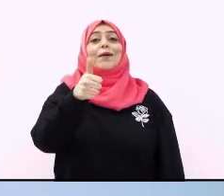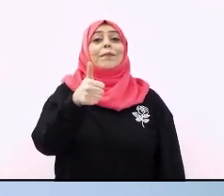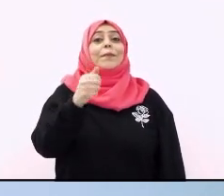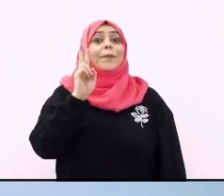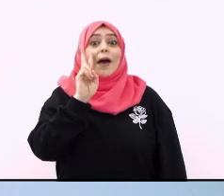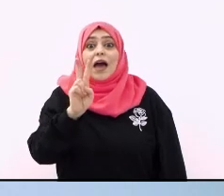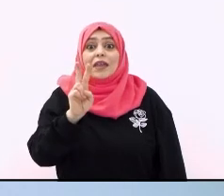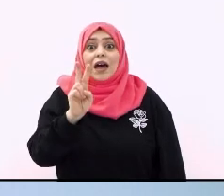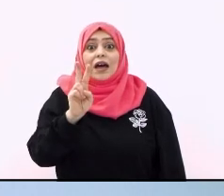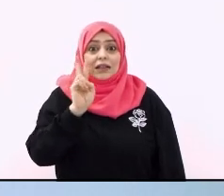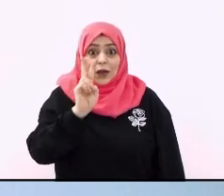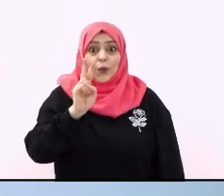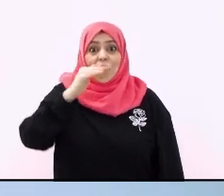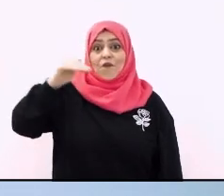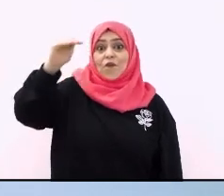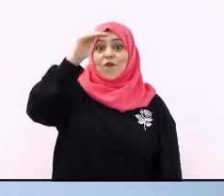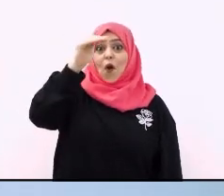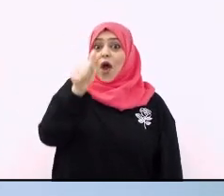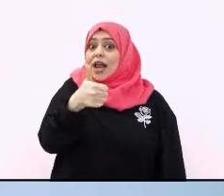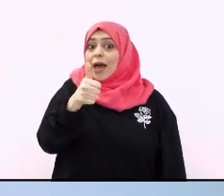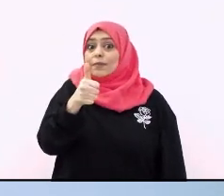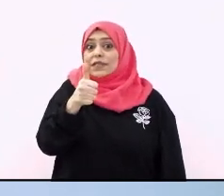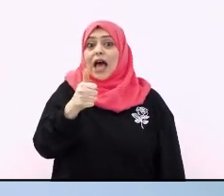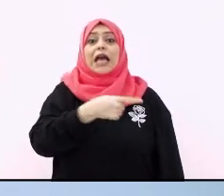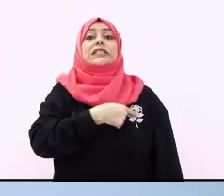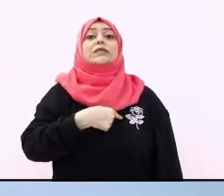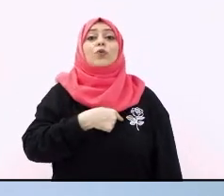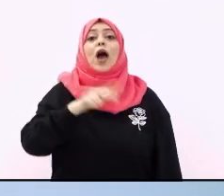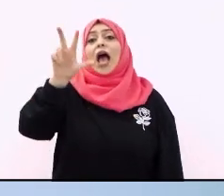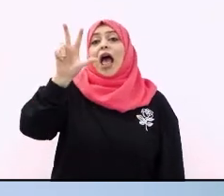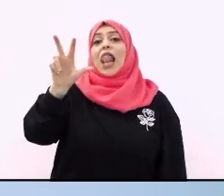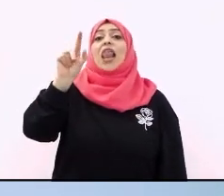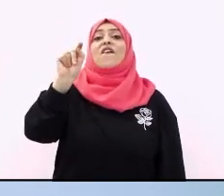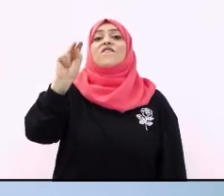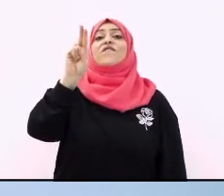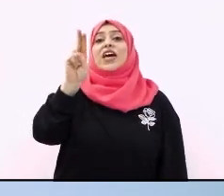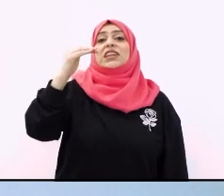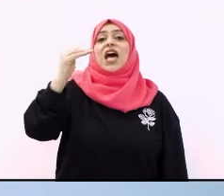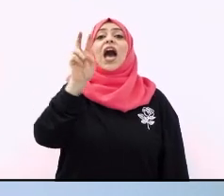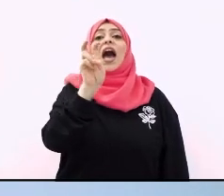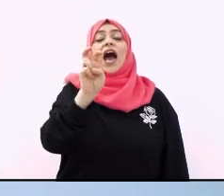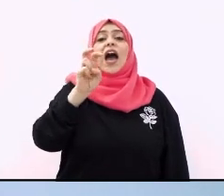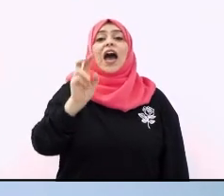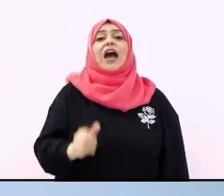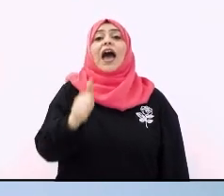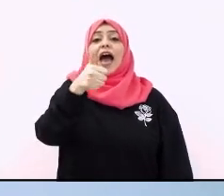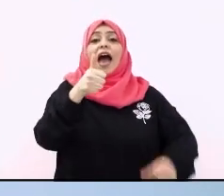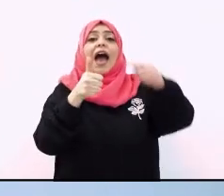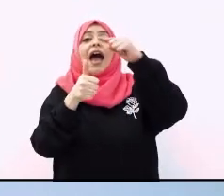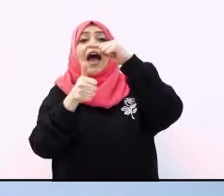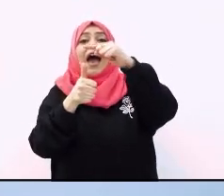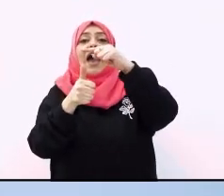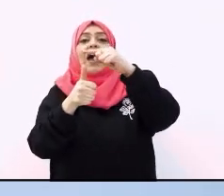هذا الذي في الأعلى؟ اسمها الفتحة اسمها الفتحة الفتحة تجعلنا